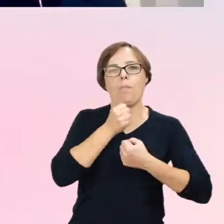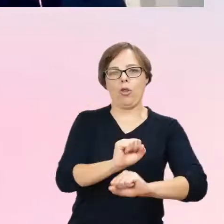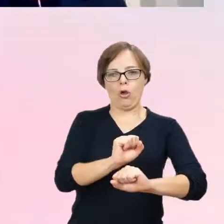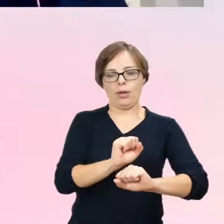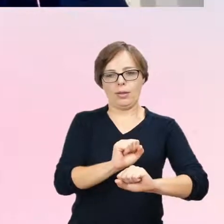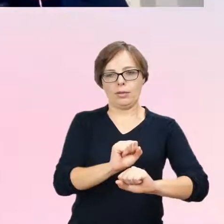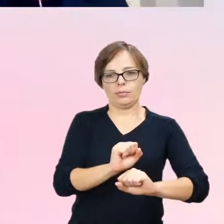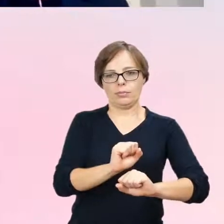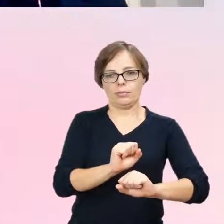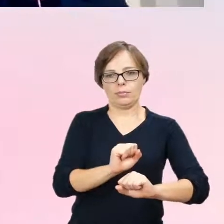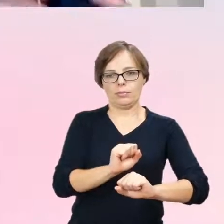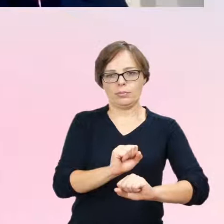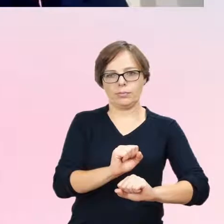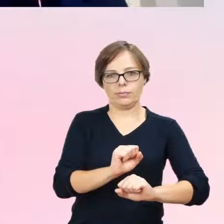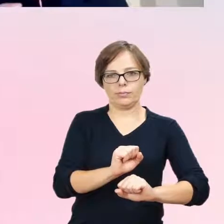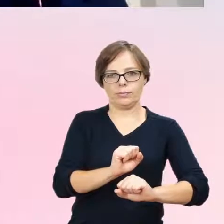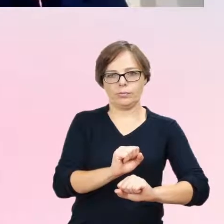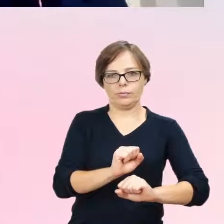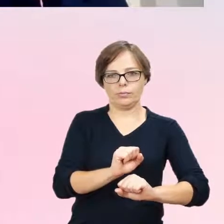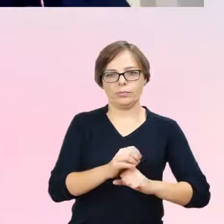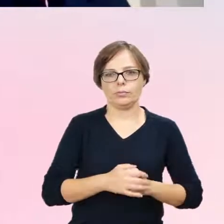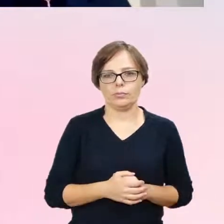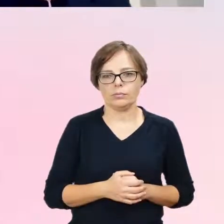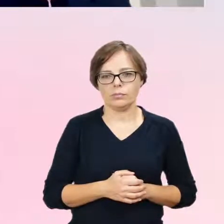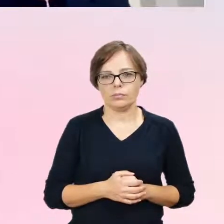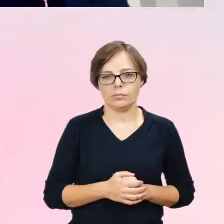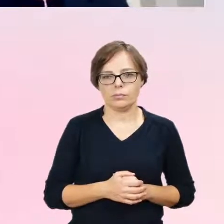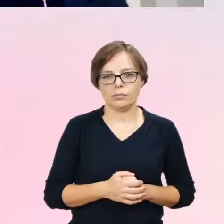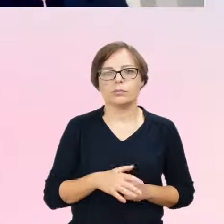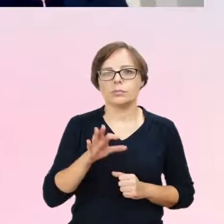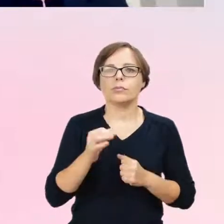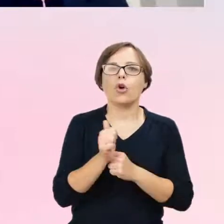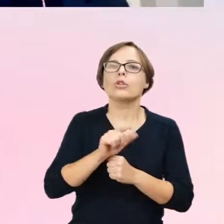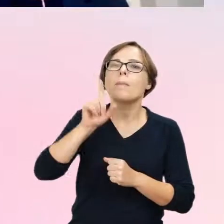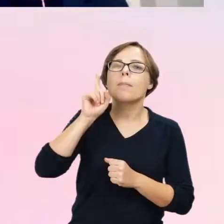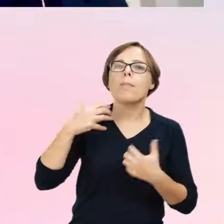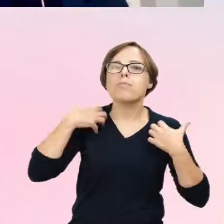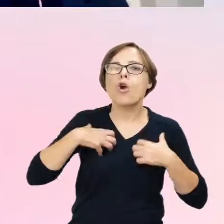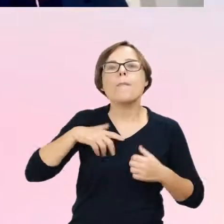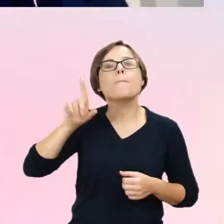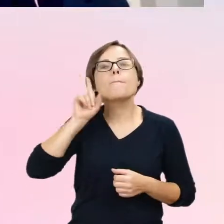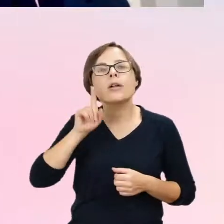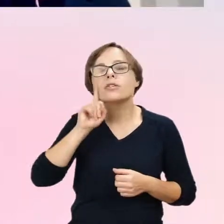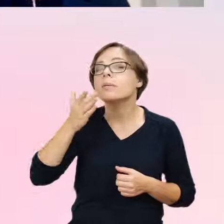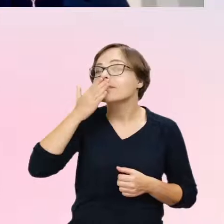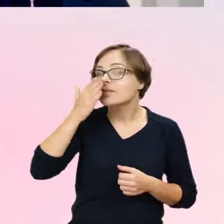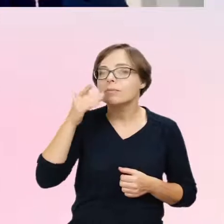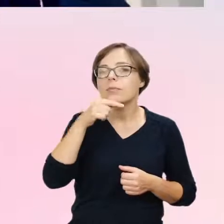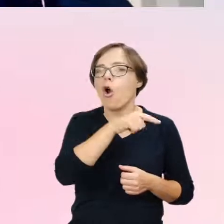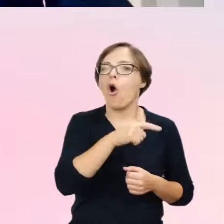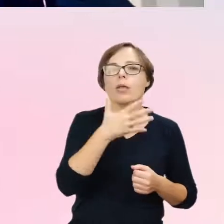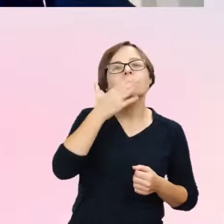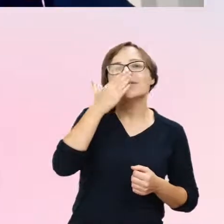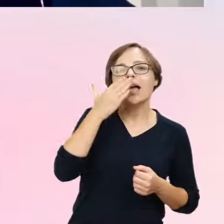związany z tym, jakby jak pachnie mężczyzna biologicznie, ale z kolei i w tym